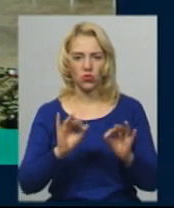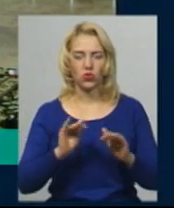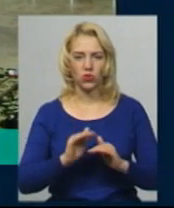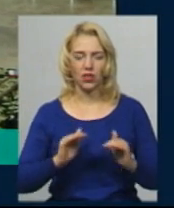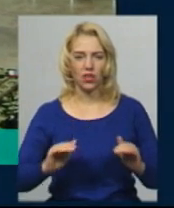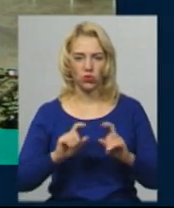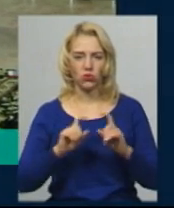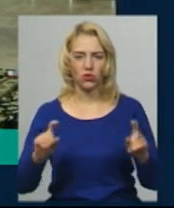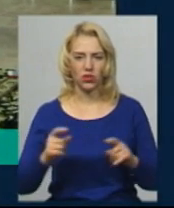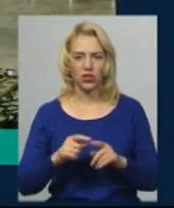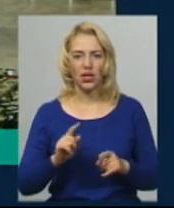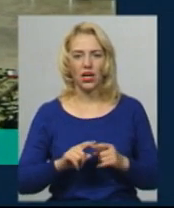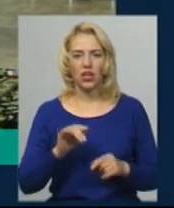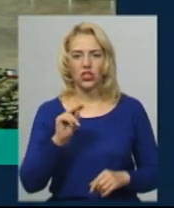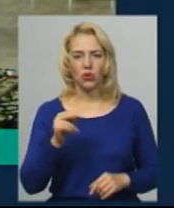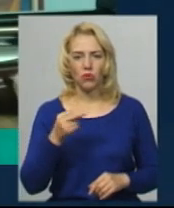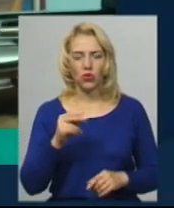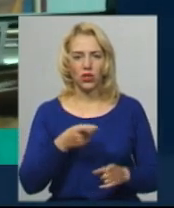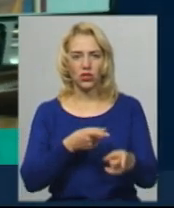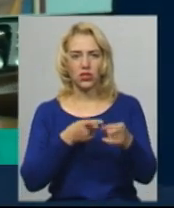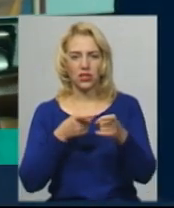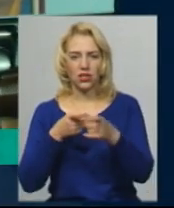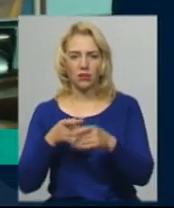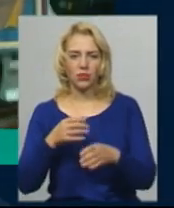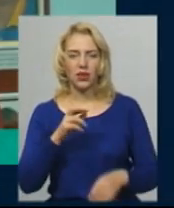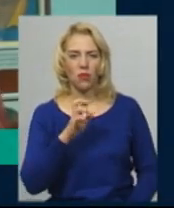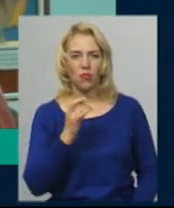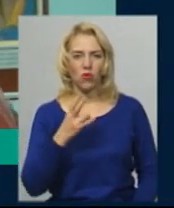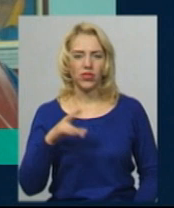Далі ви побачите.